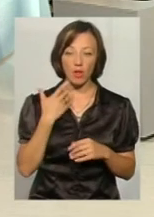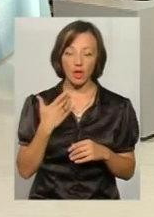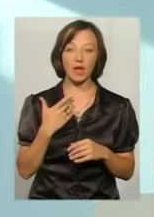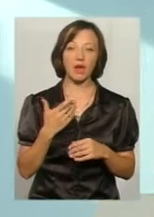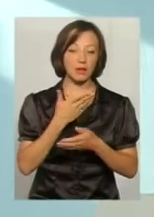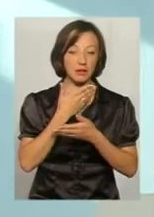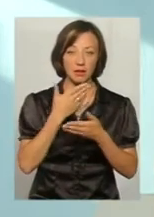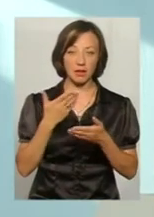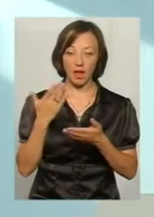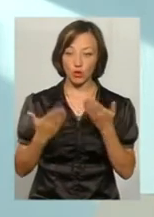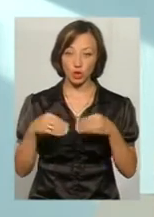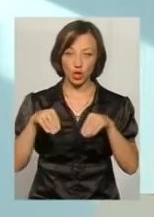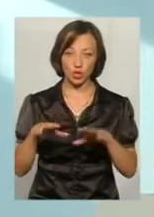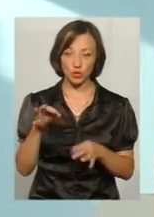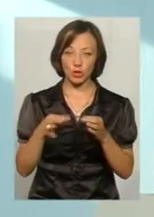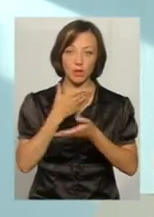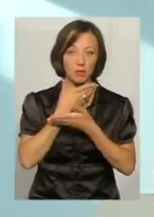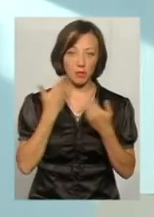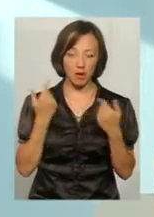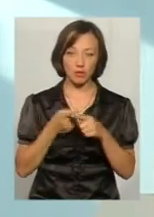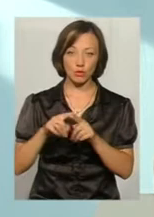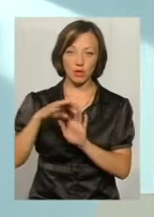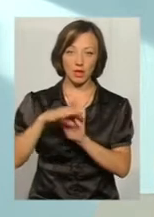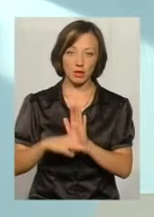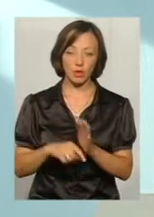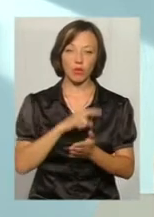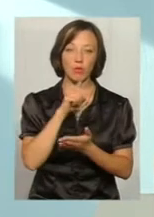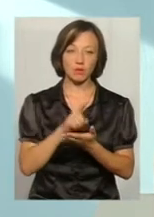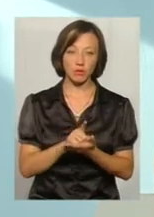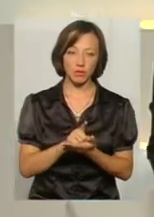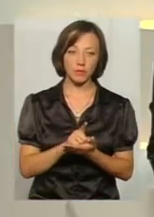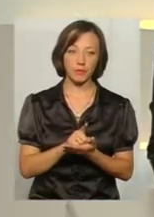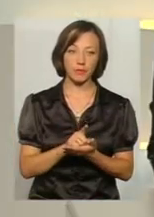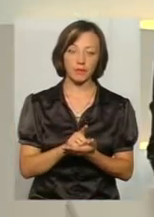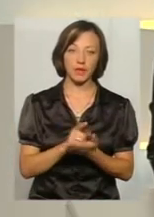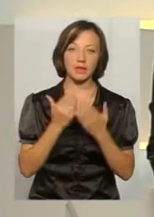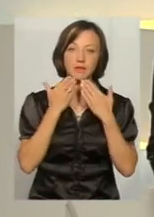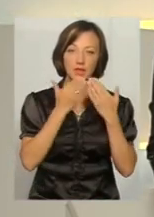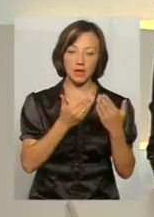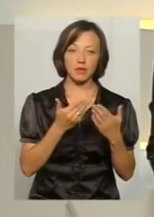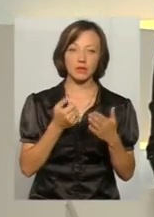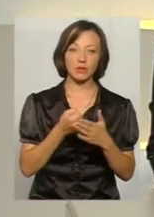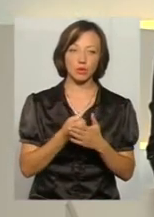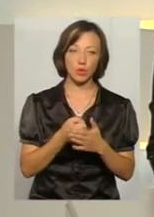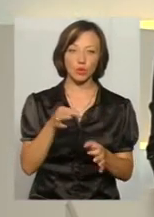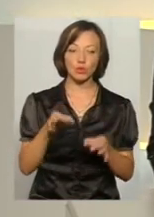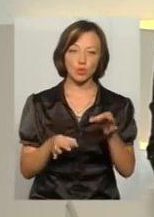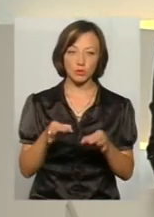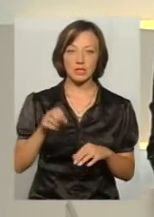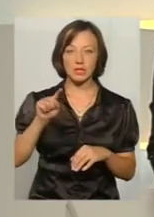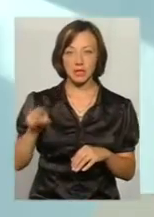відсутність судового рішення в зазначеному реєстрі, він обов'язково звертається до відповідного суду і